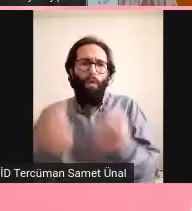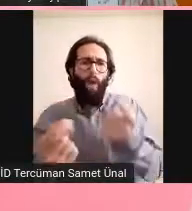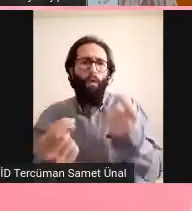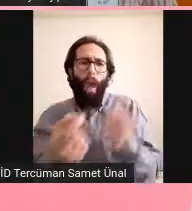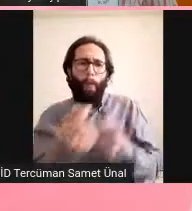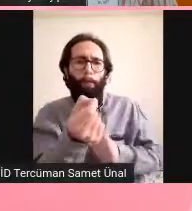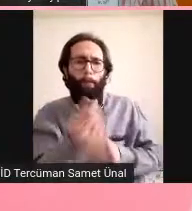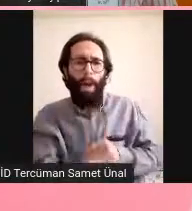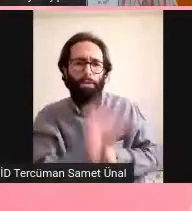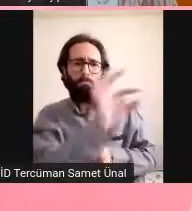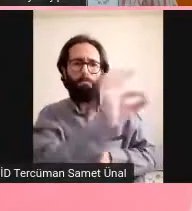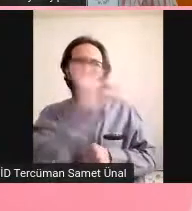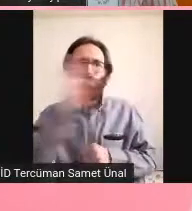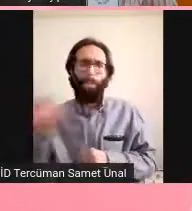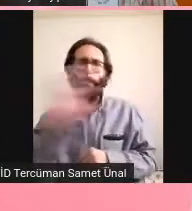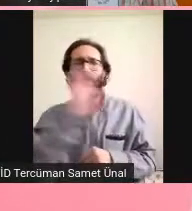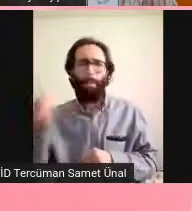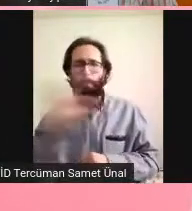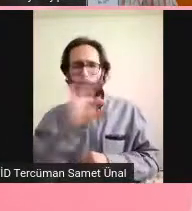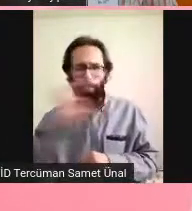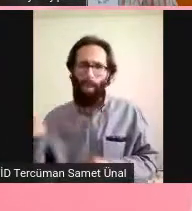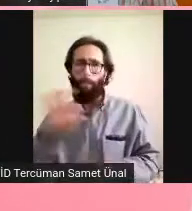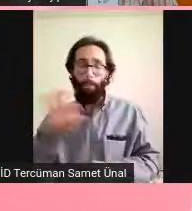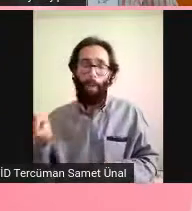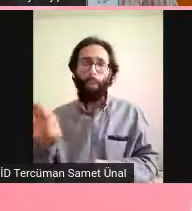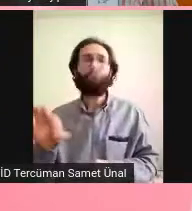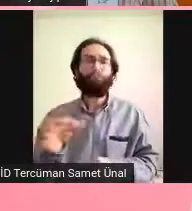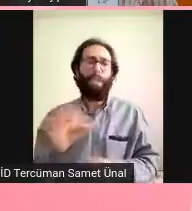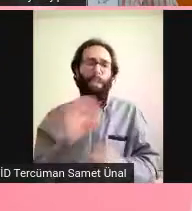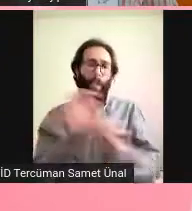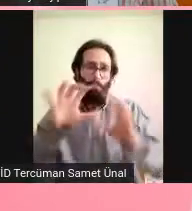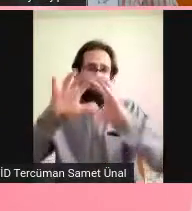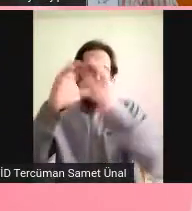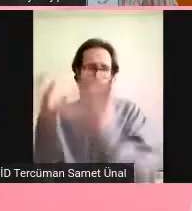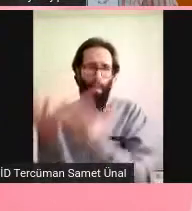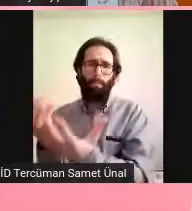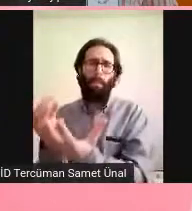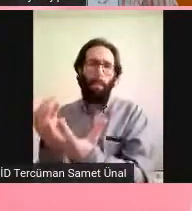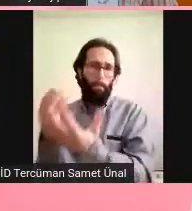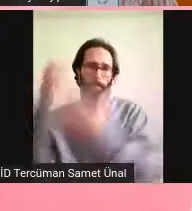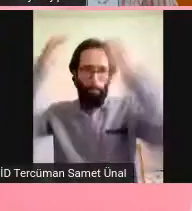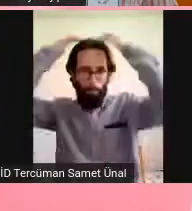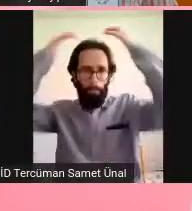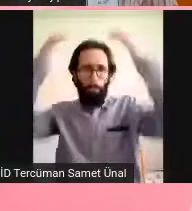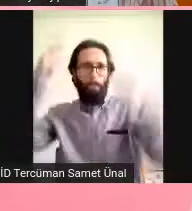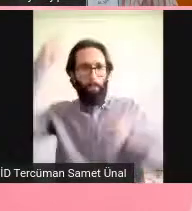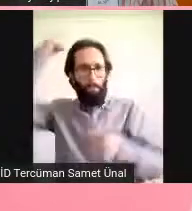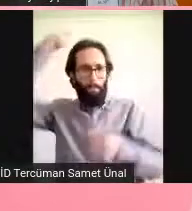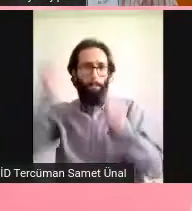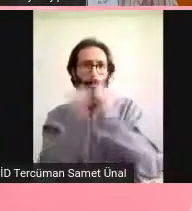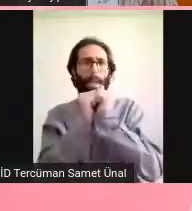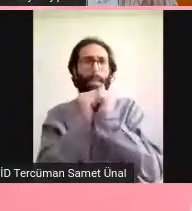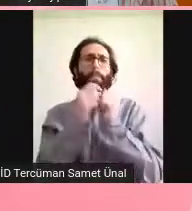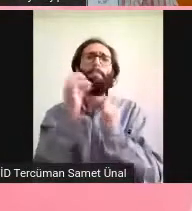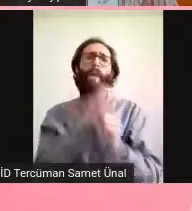şekil olarak beyine benzemiyor ama dopaminerjik nöron asetikolin nöronları işte ne bileyim